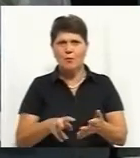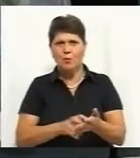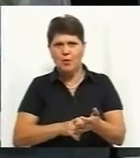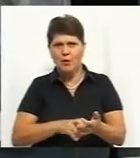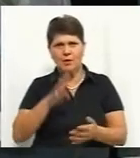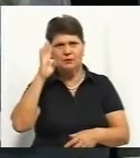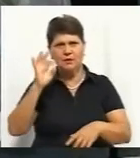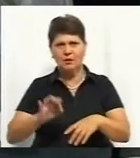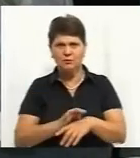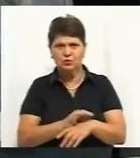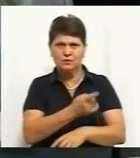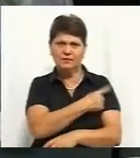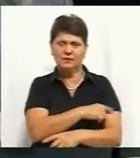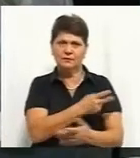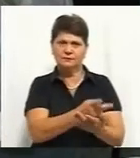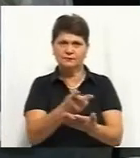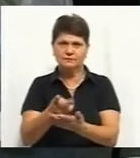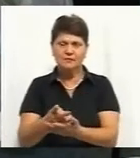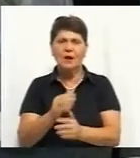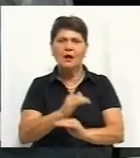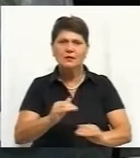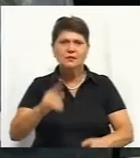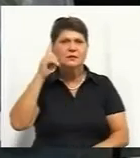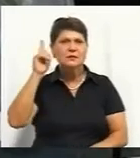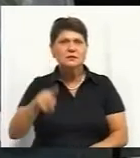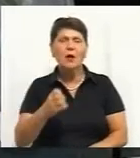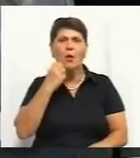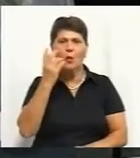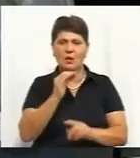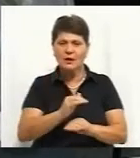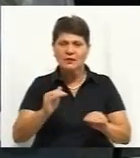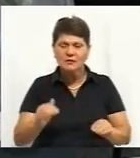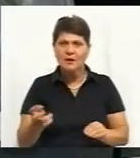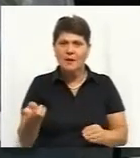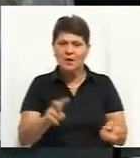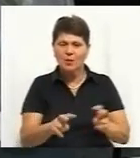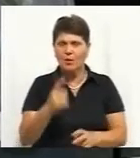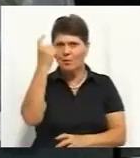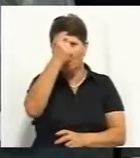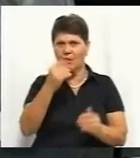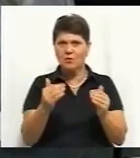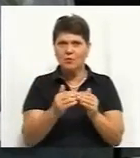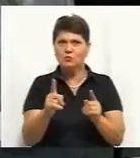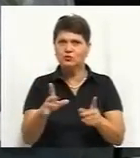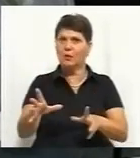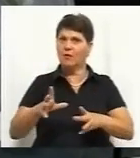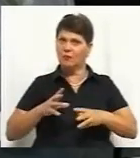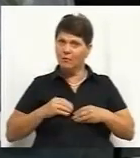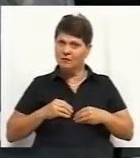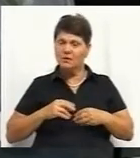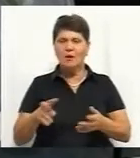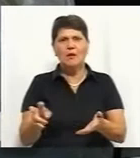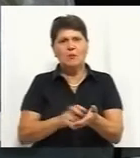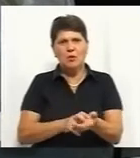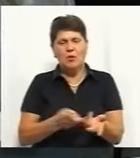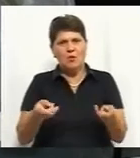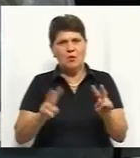Діти знають, що коли батько приходить п'яним додому, то вони навіть школу пропускали, щоб бути зі мною. Боялися мене